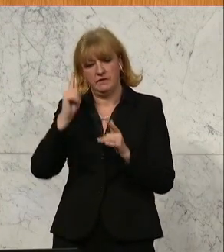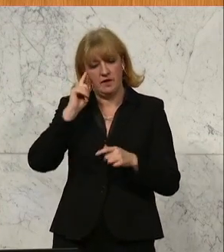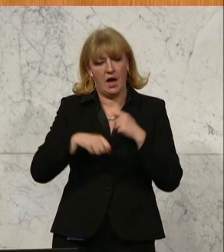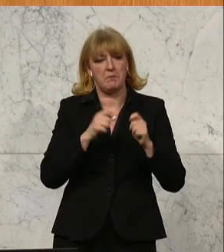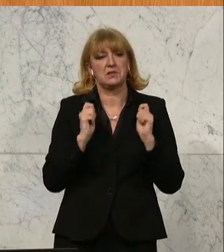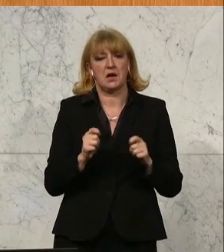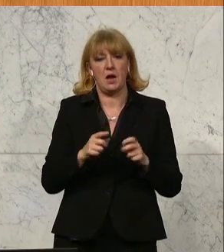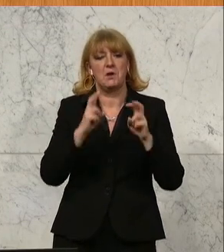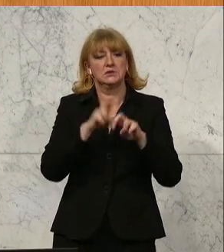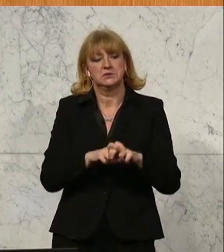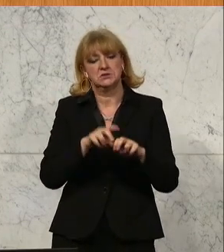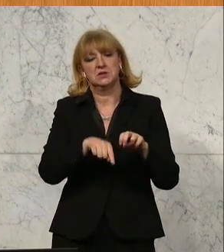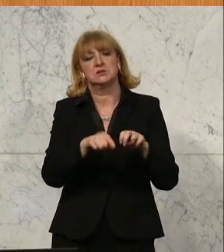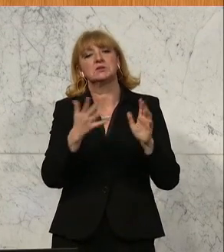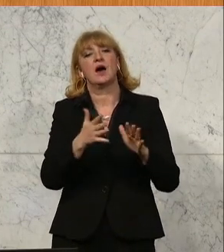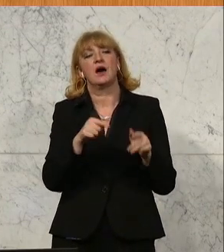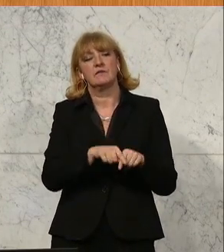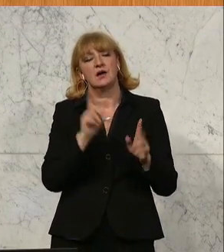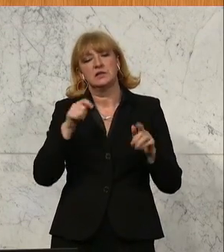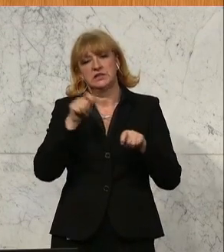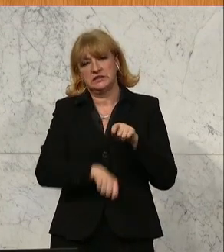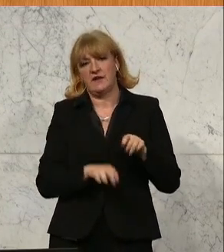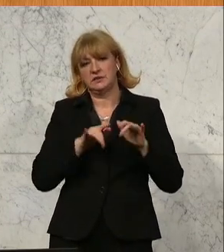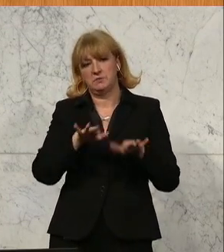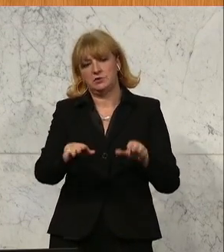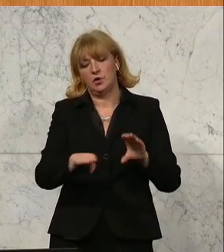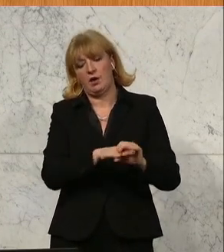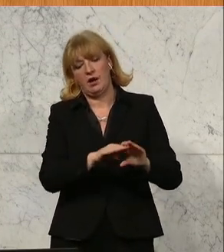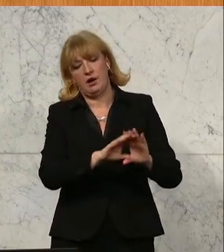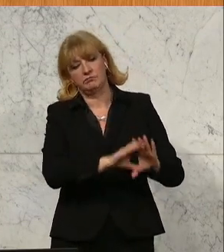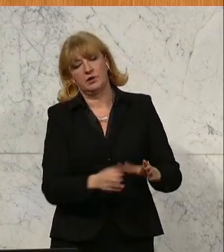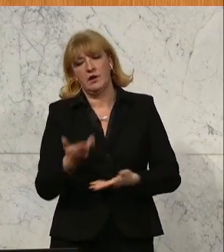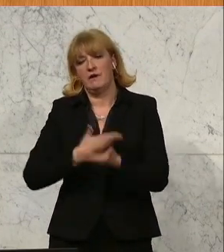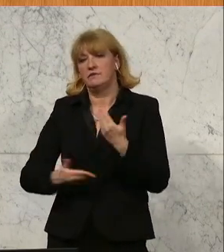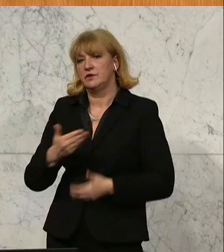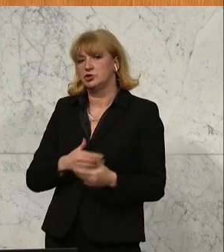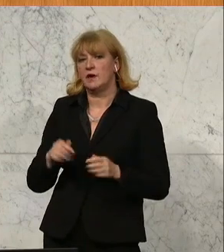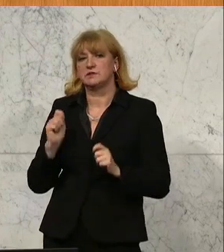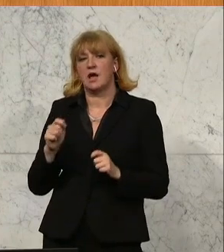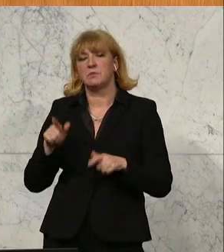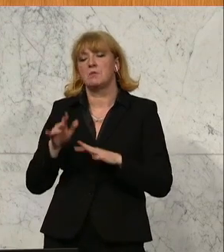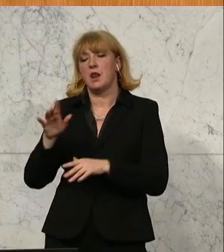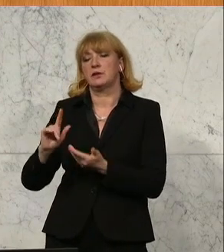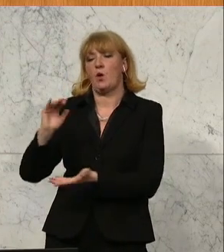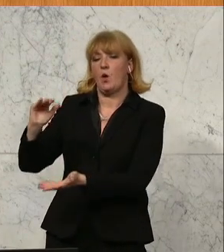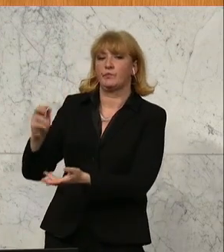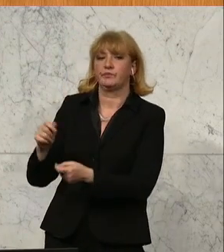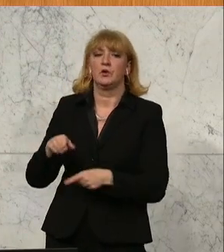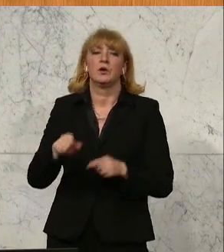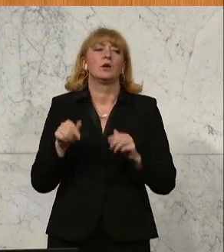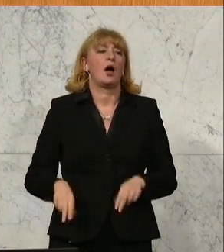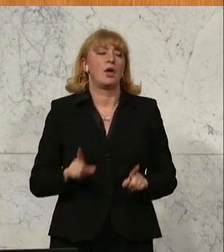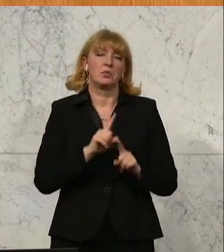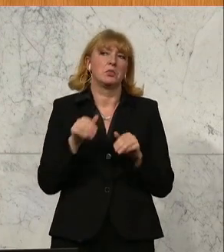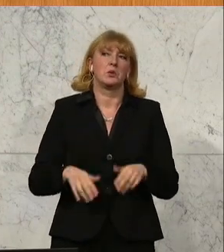Millionenhöhe an Zwangsbeiträgen in der Rücklage, die Wirtschaftskammer Milliardenhöhe, die sind nur ihren Mitgliedern Rechenschaft